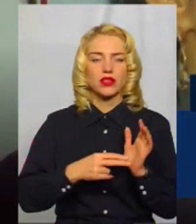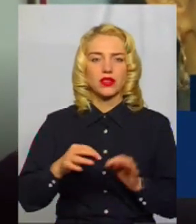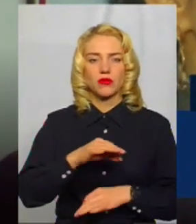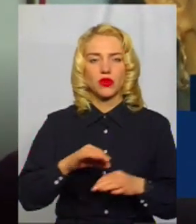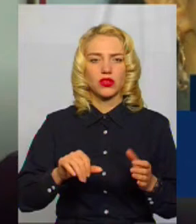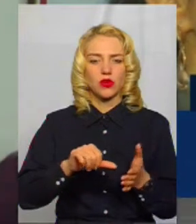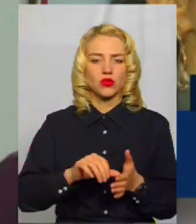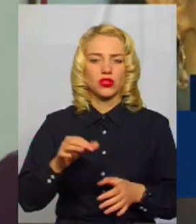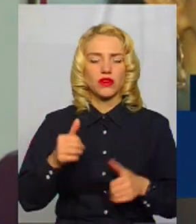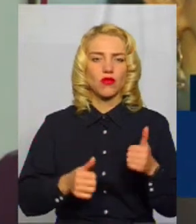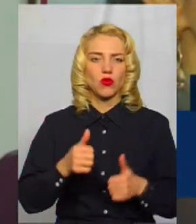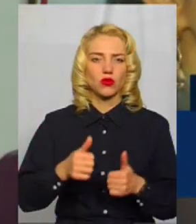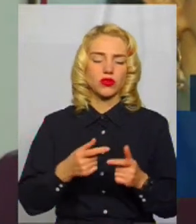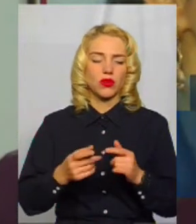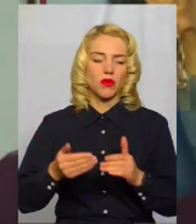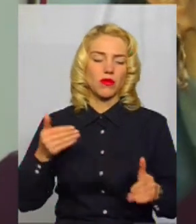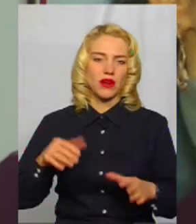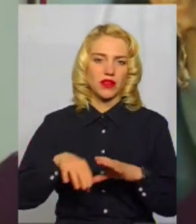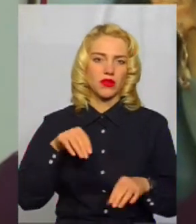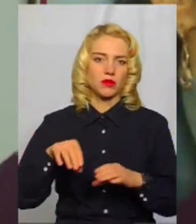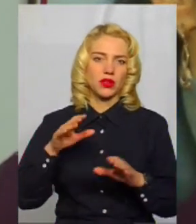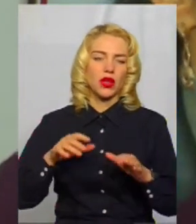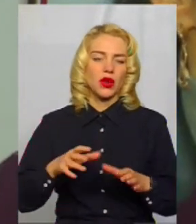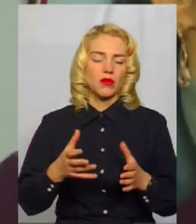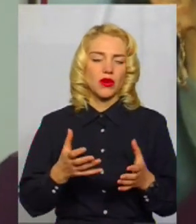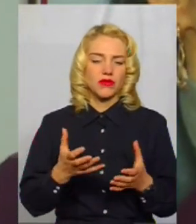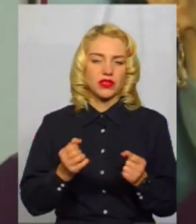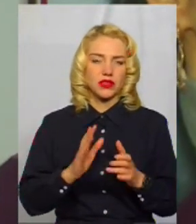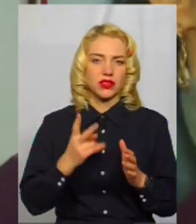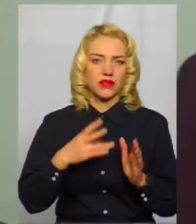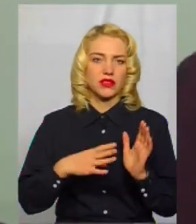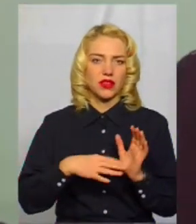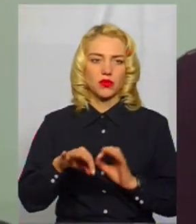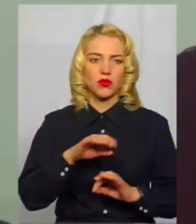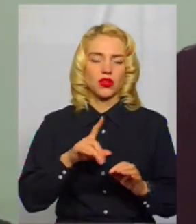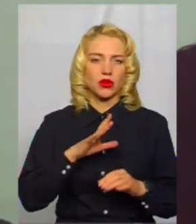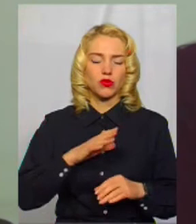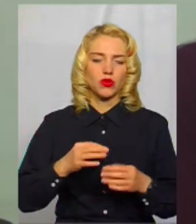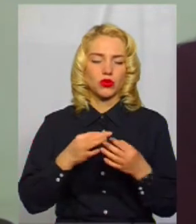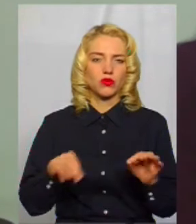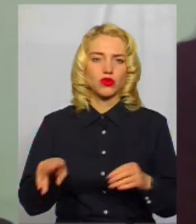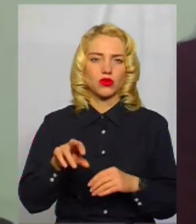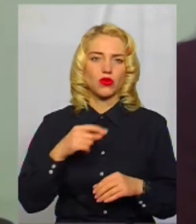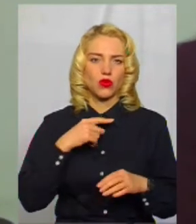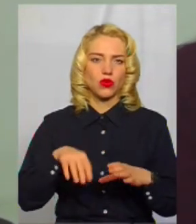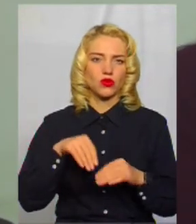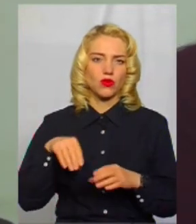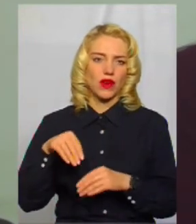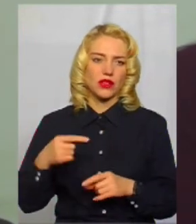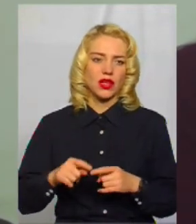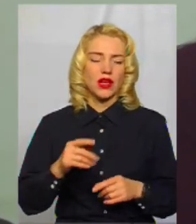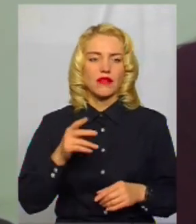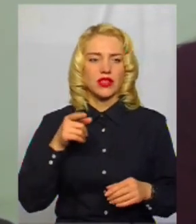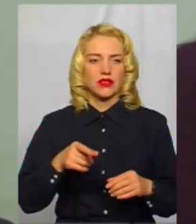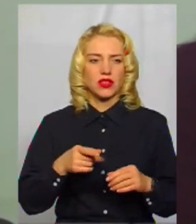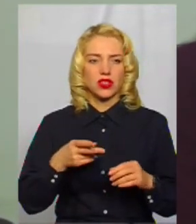конкурсі, однак попередній відбір пройшли лише 29 проєктів, які були допущені до голосування. У 2017 року здійснюється реалізація проєкту,